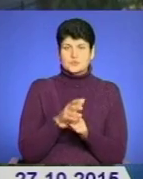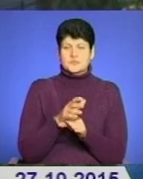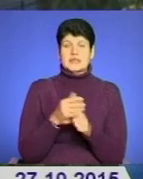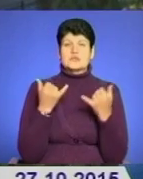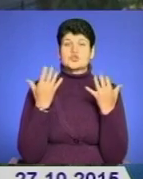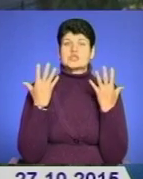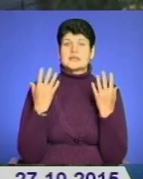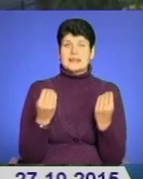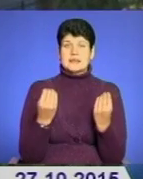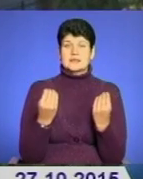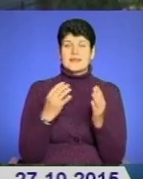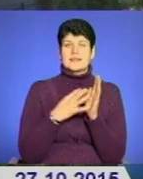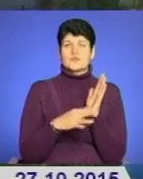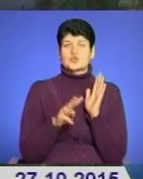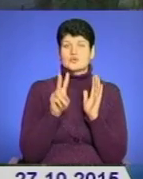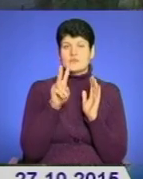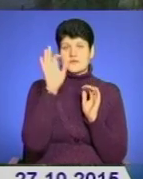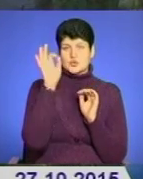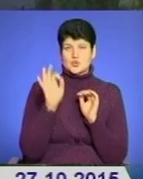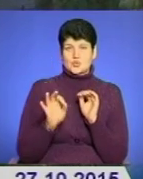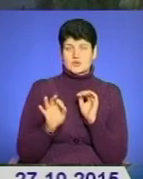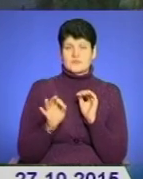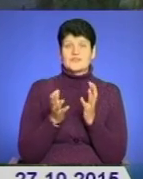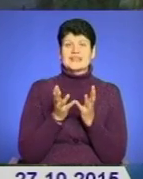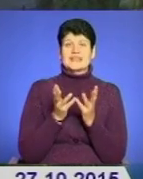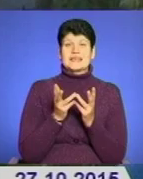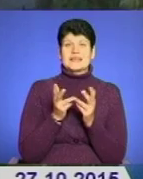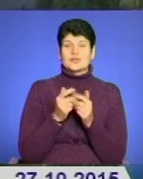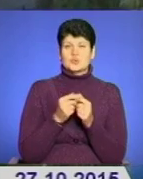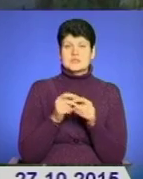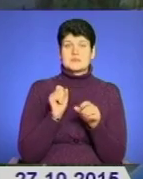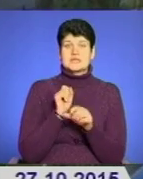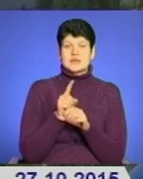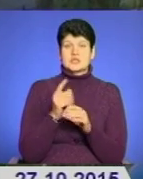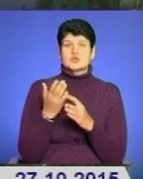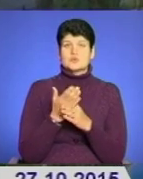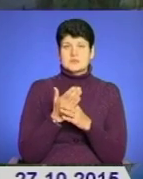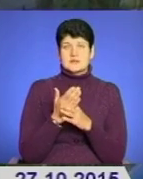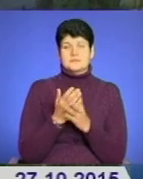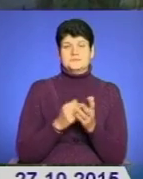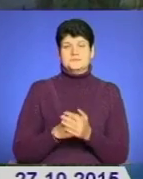На сьогоднішній 92% призначено субсидії від кількості звернень громадян.